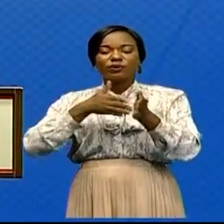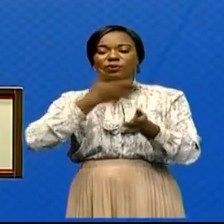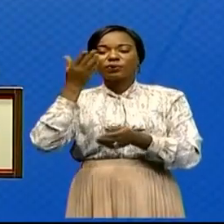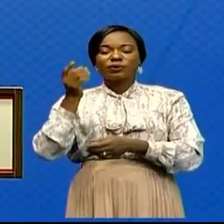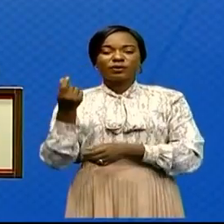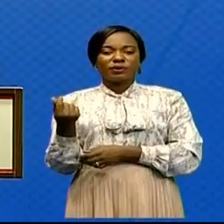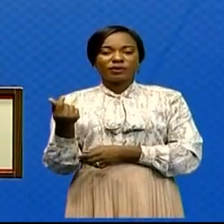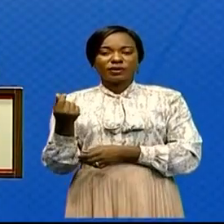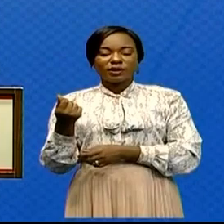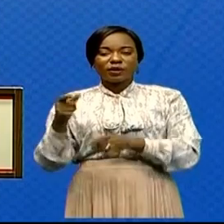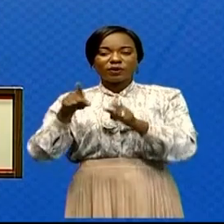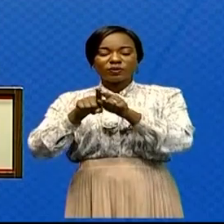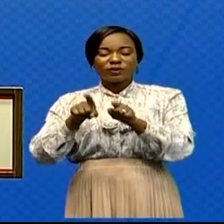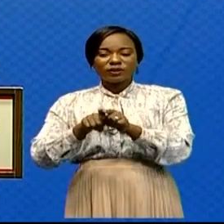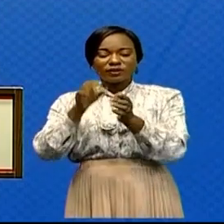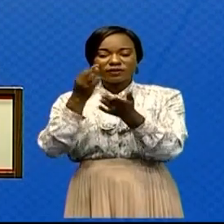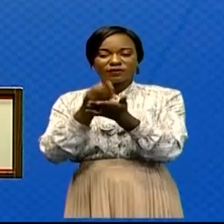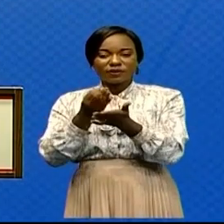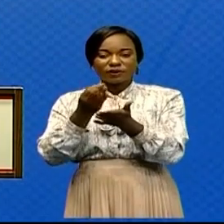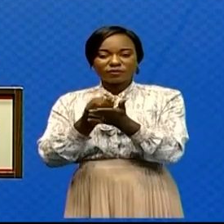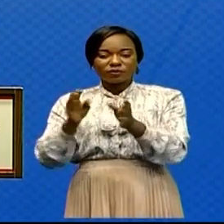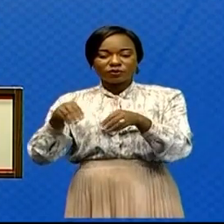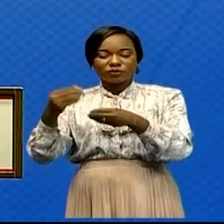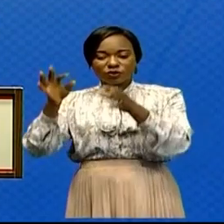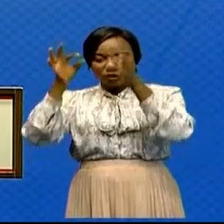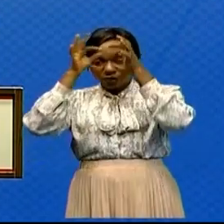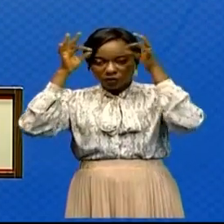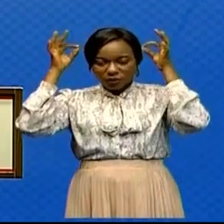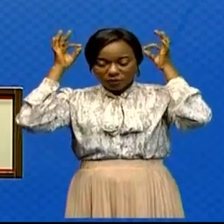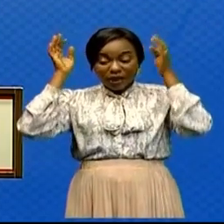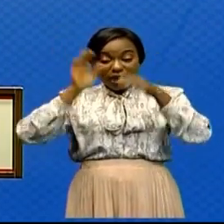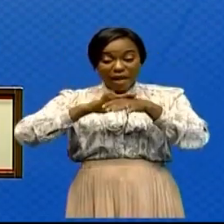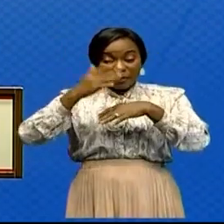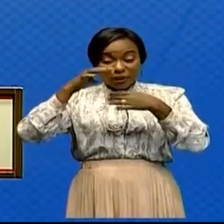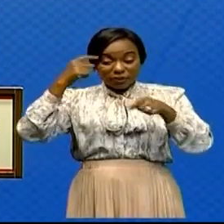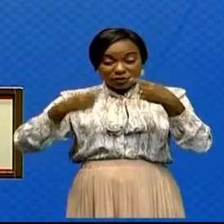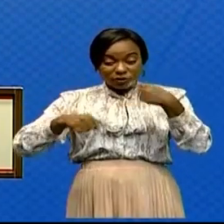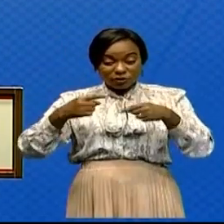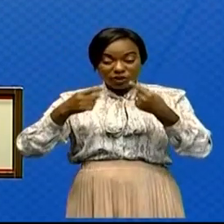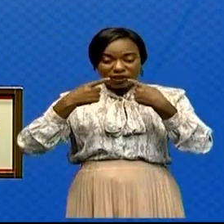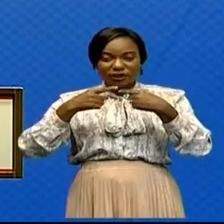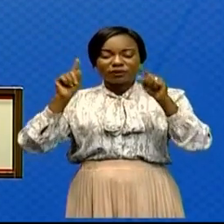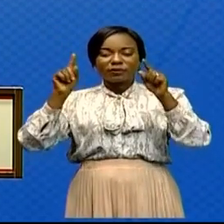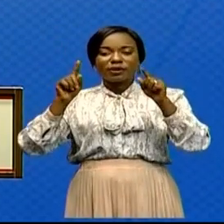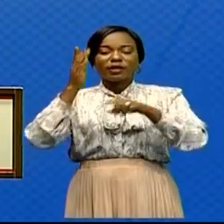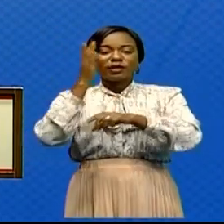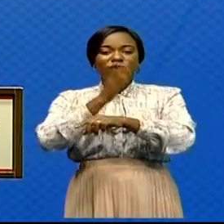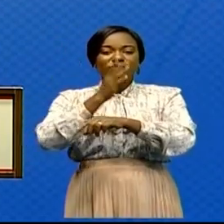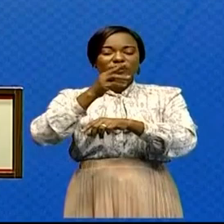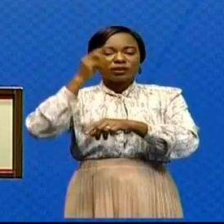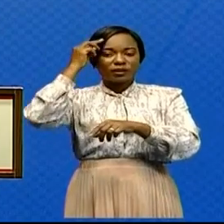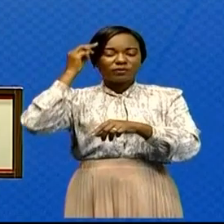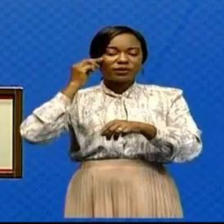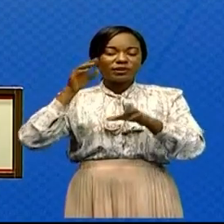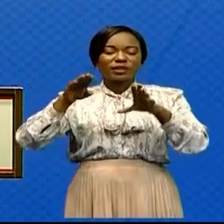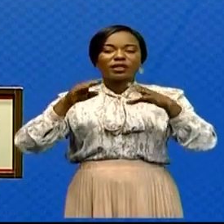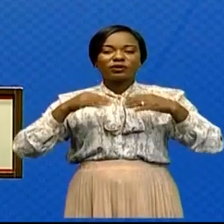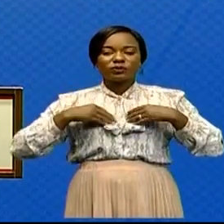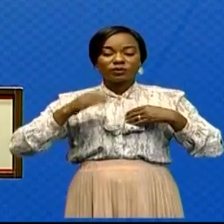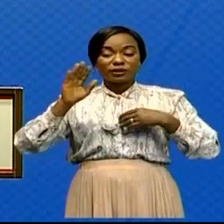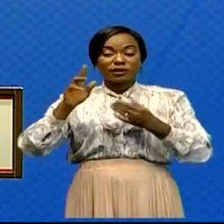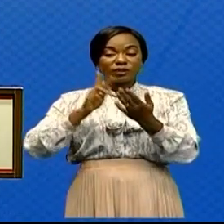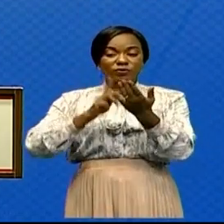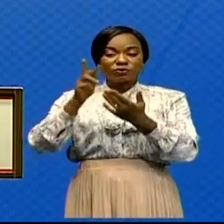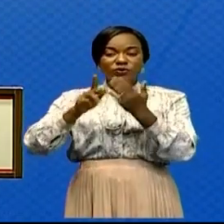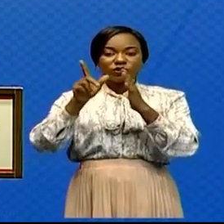capitaux et financement du terrorisme. Après débat et délibération, le Conseil de ministre a adopté ce projet